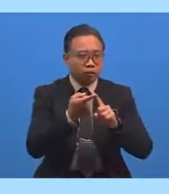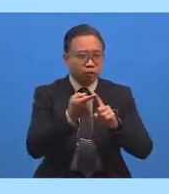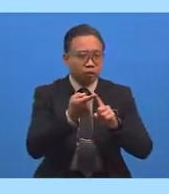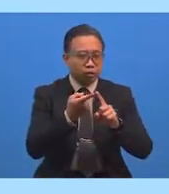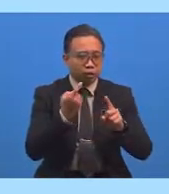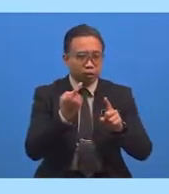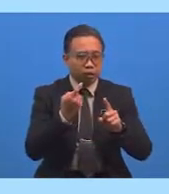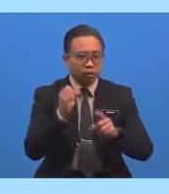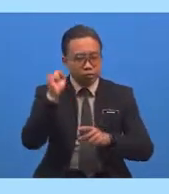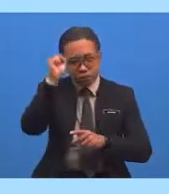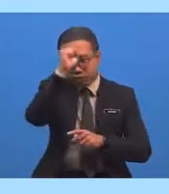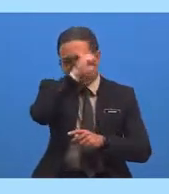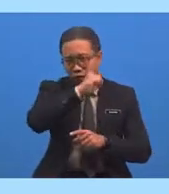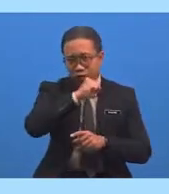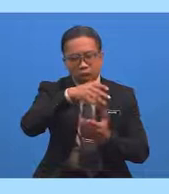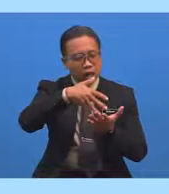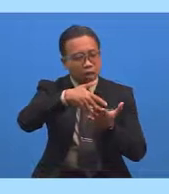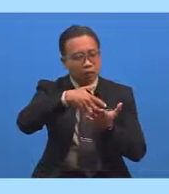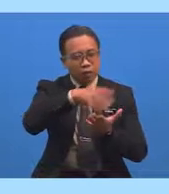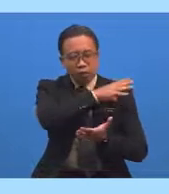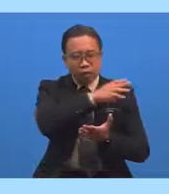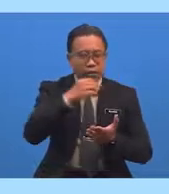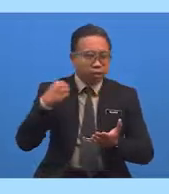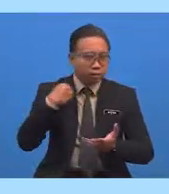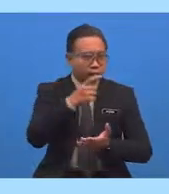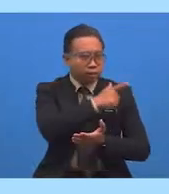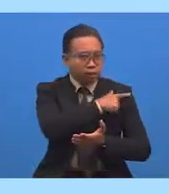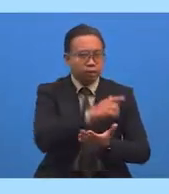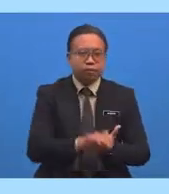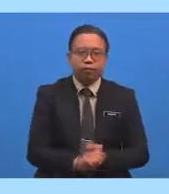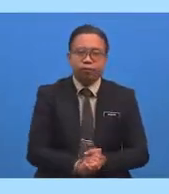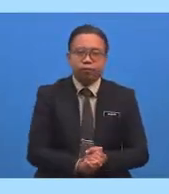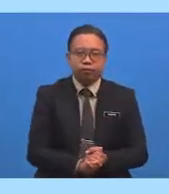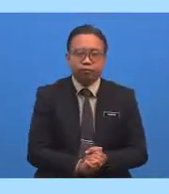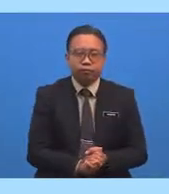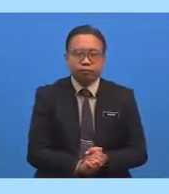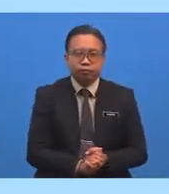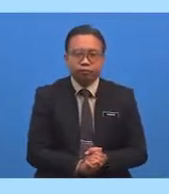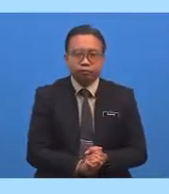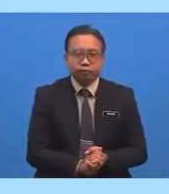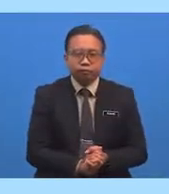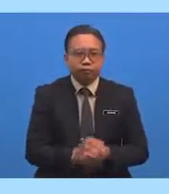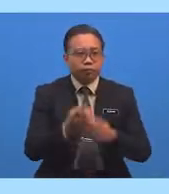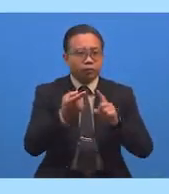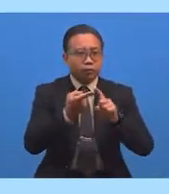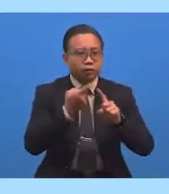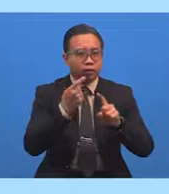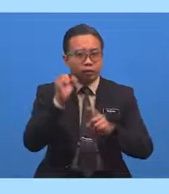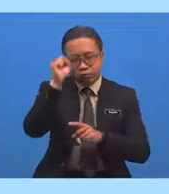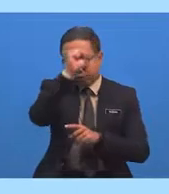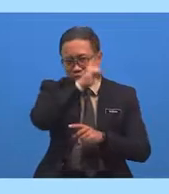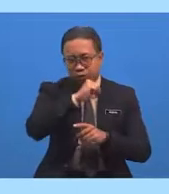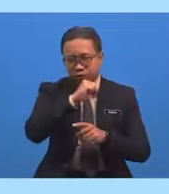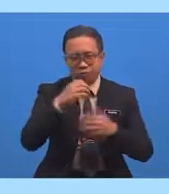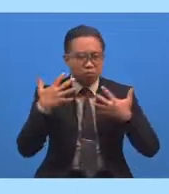Daripada sifat lemah dan malas Wal jubni wal haram Dan sifat